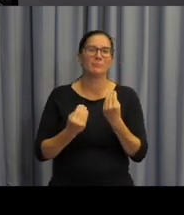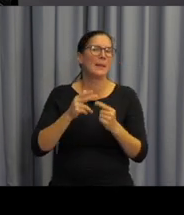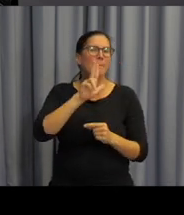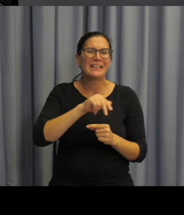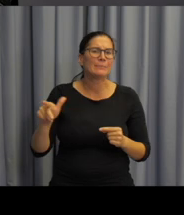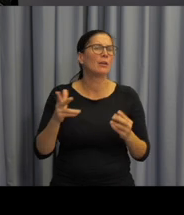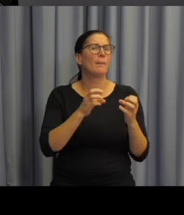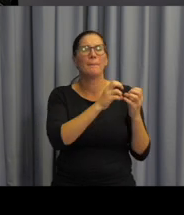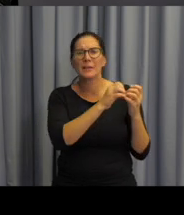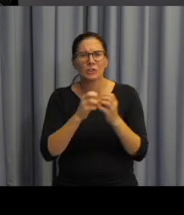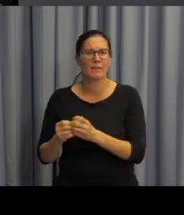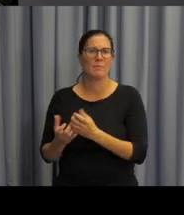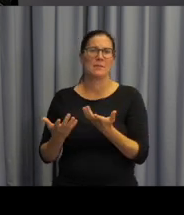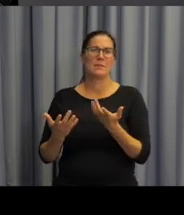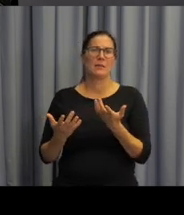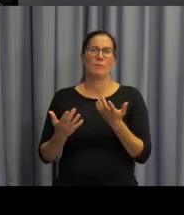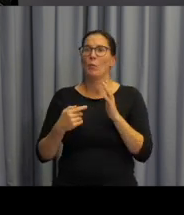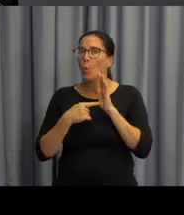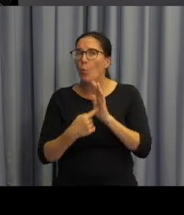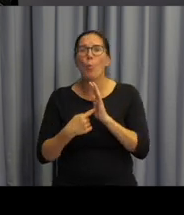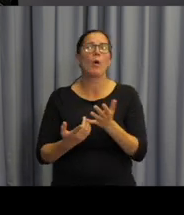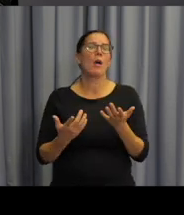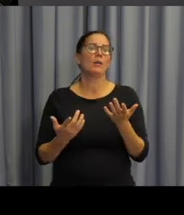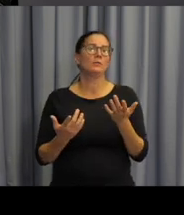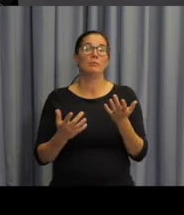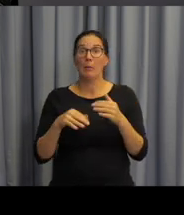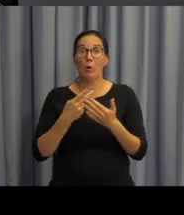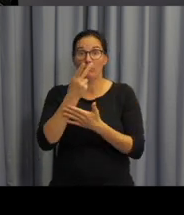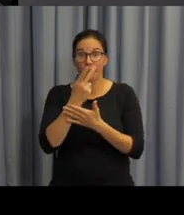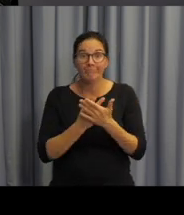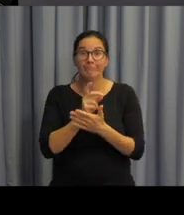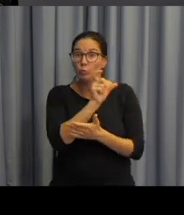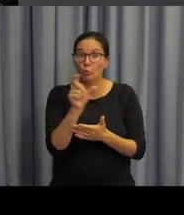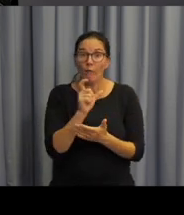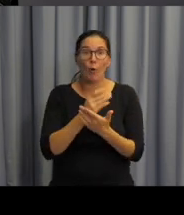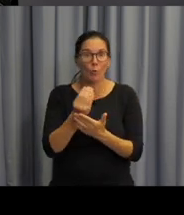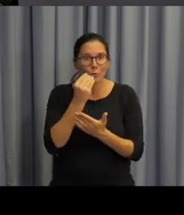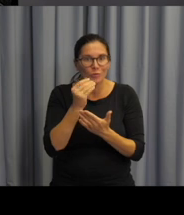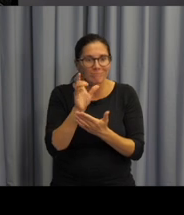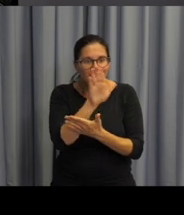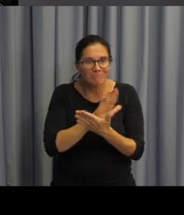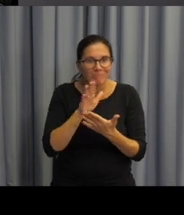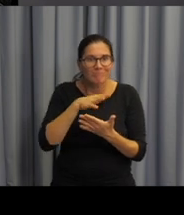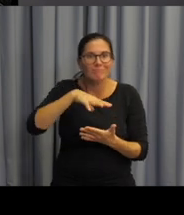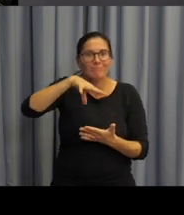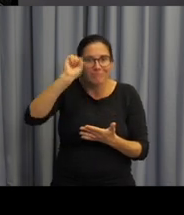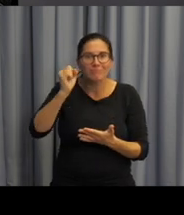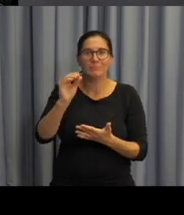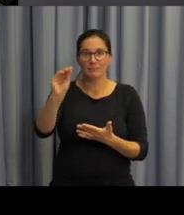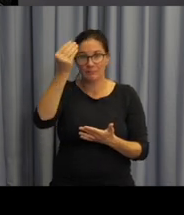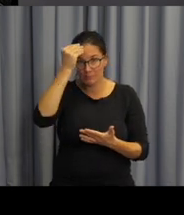prstovů a becedů, napsaná písmena, na čtení celých krátkých slov a také, a to zejména